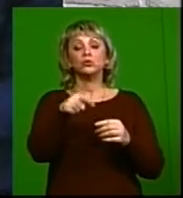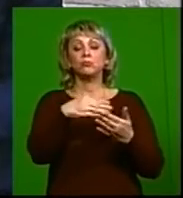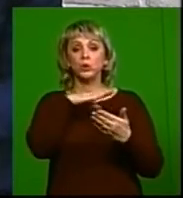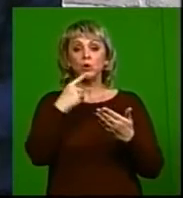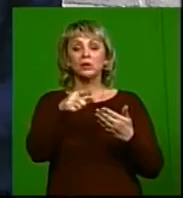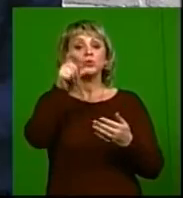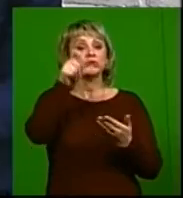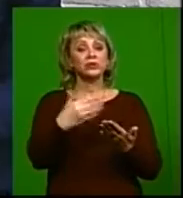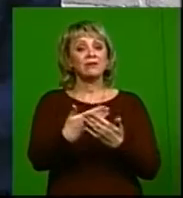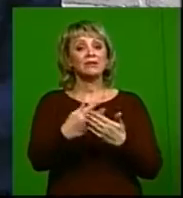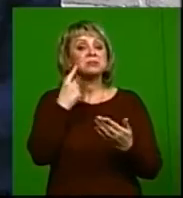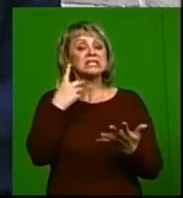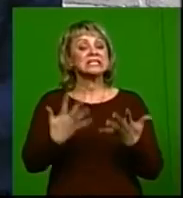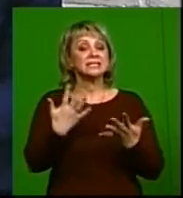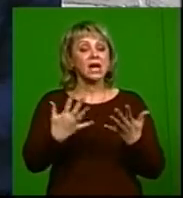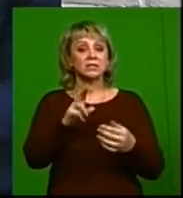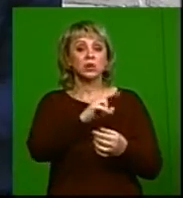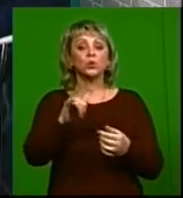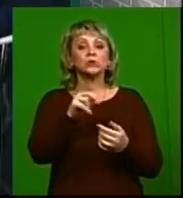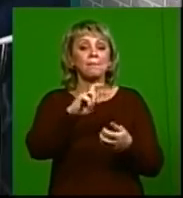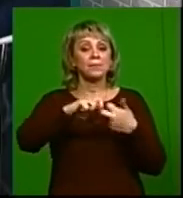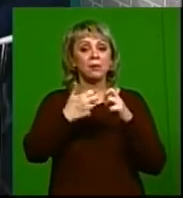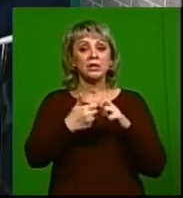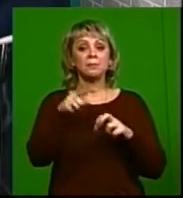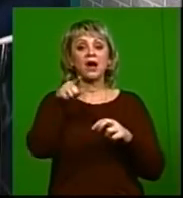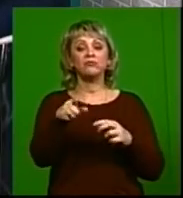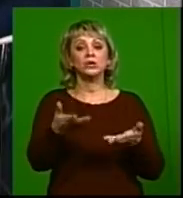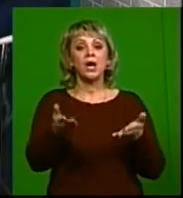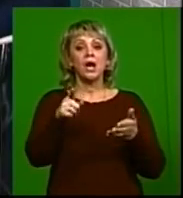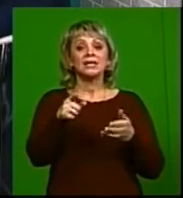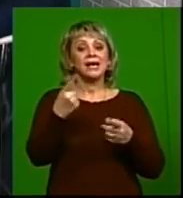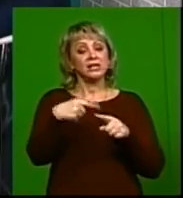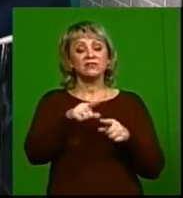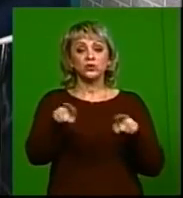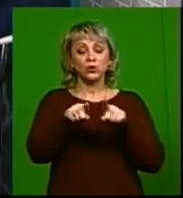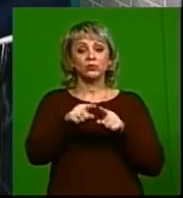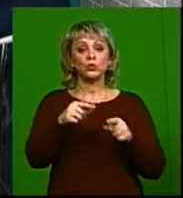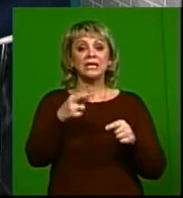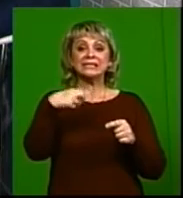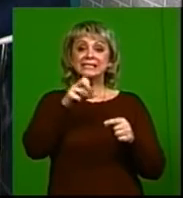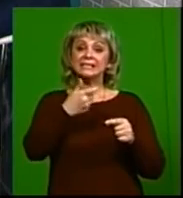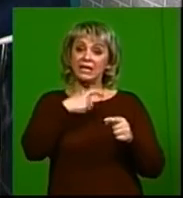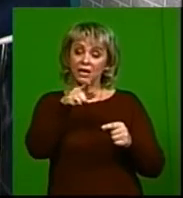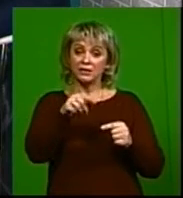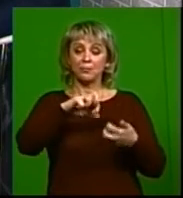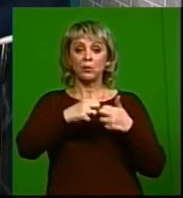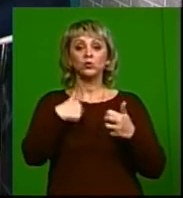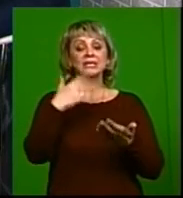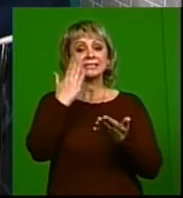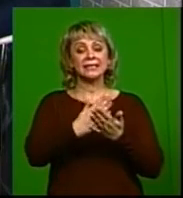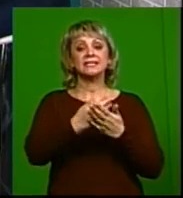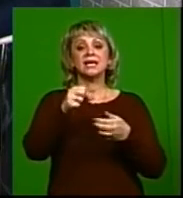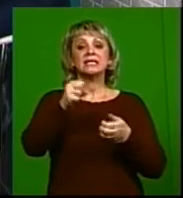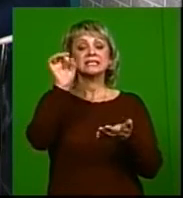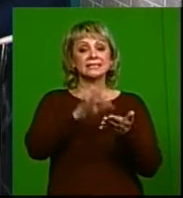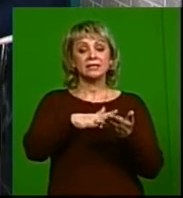ВИЧ. Человек вообще стесняется. Зачастую деликатные какие-то проблемы, а вот ВИЧ осталась деликатной проблемой. В Ростове есть областной центр по профилактике и борьбе со